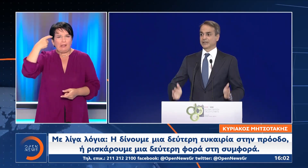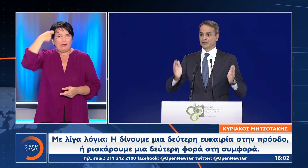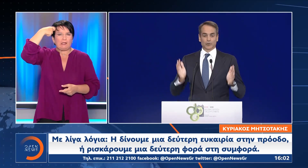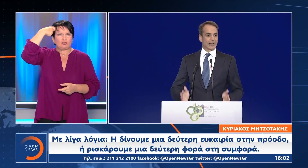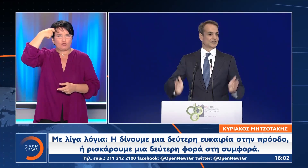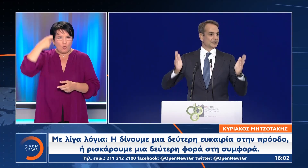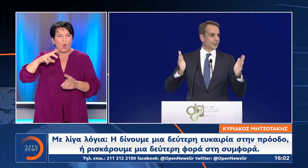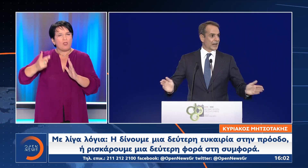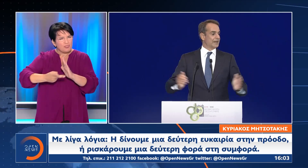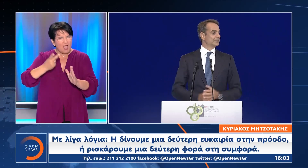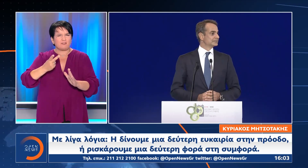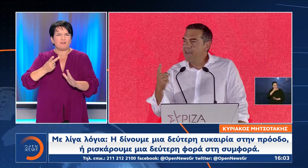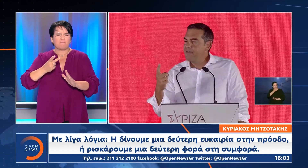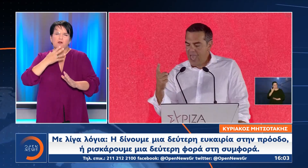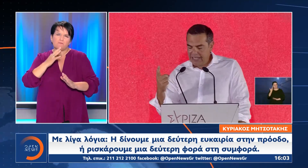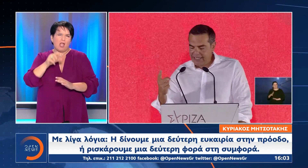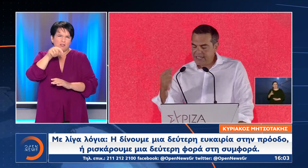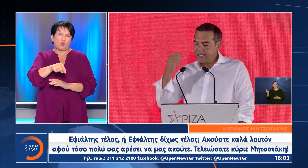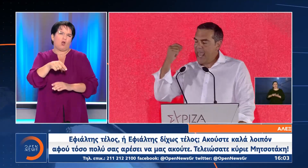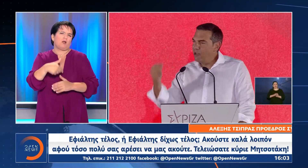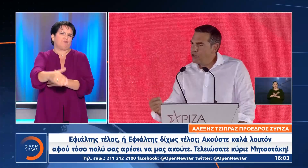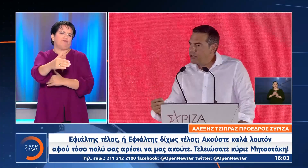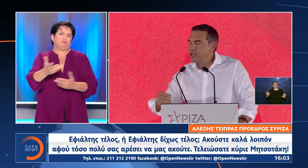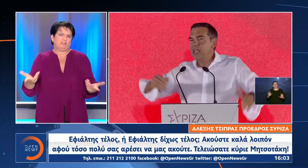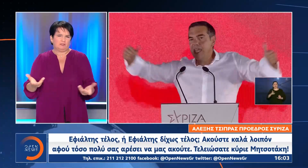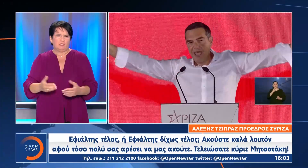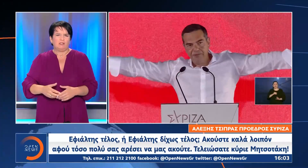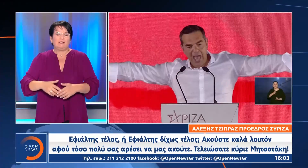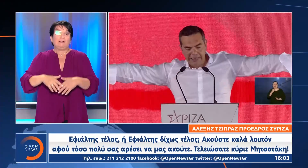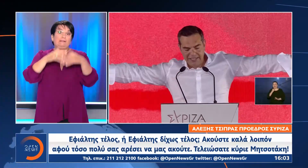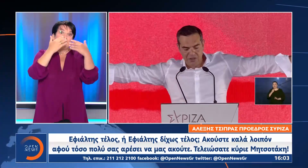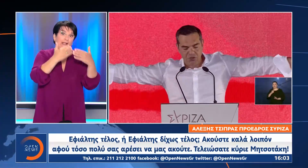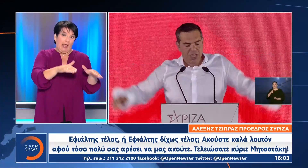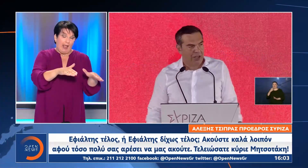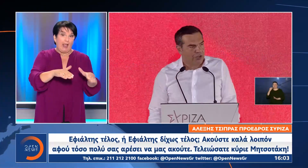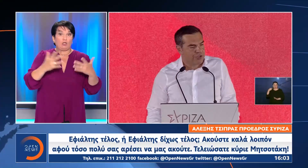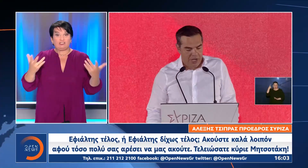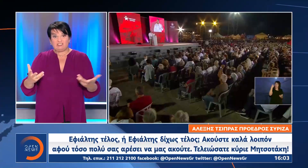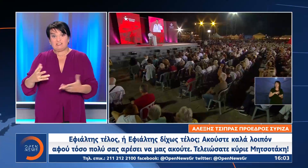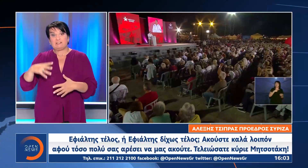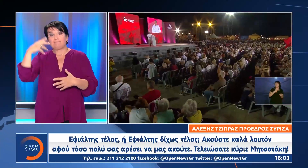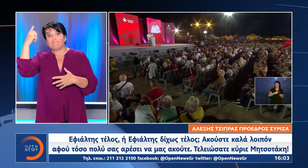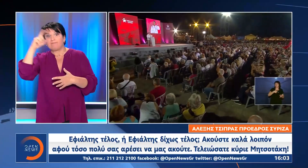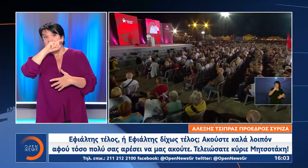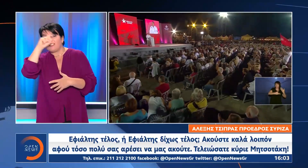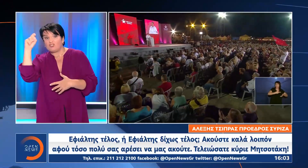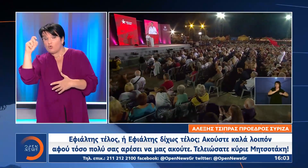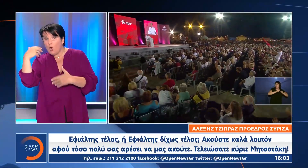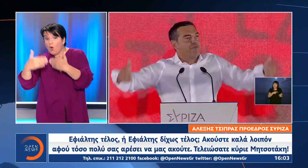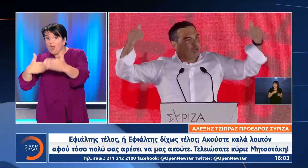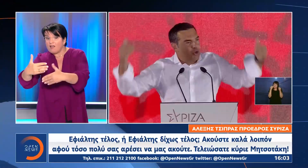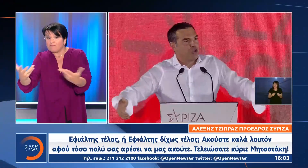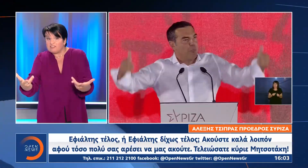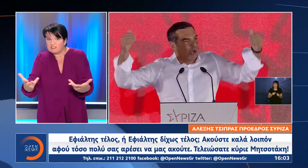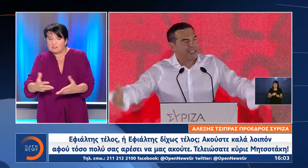Μια δεύτερη φορά στη συμφορά Εφιάλτης τέλος Ή εφιάλτης δίχως τέλος Ακούστε καλά